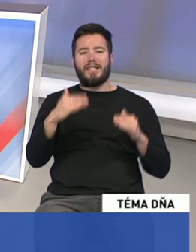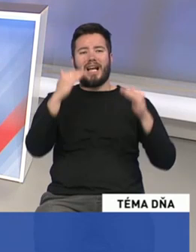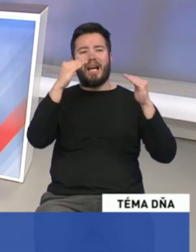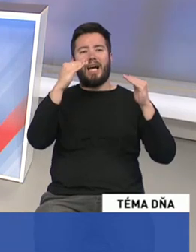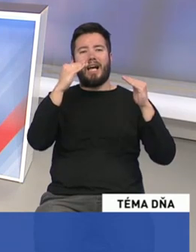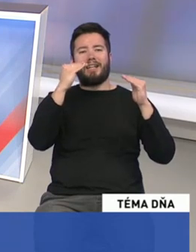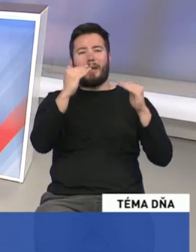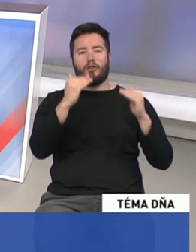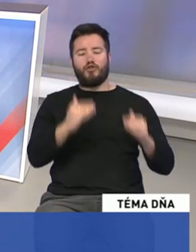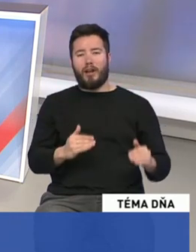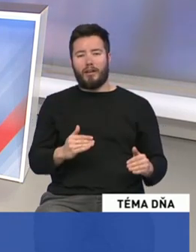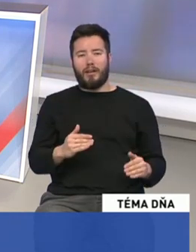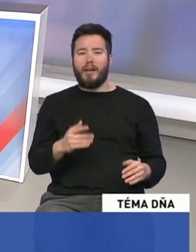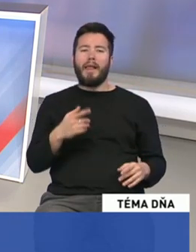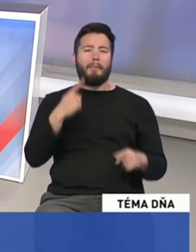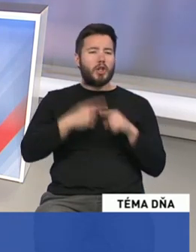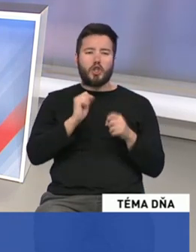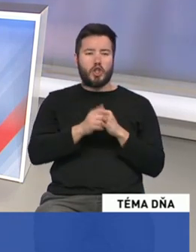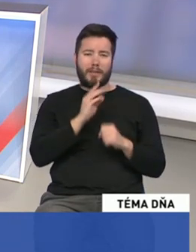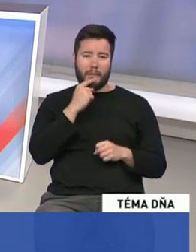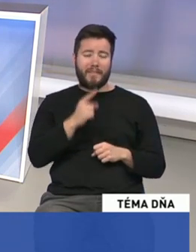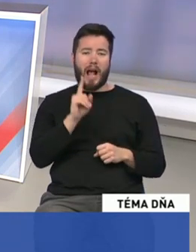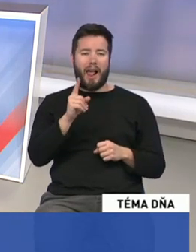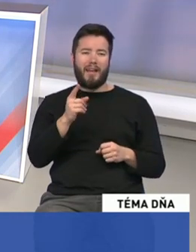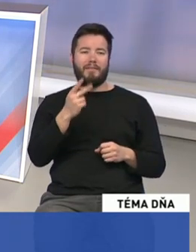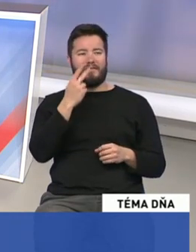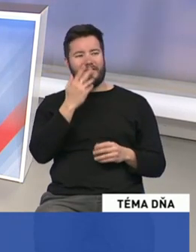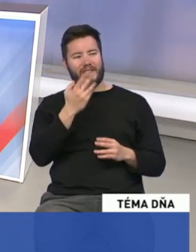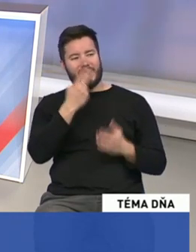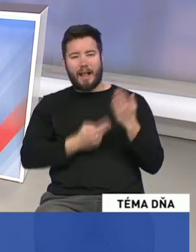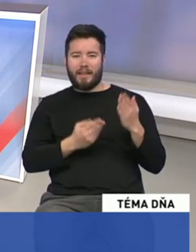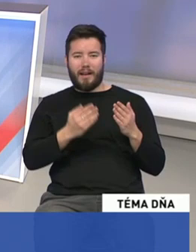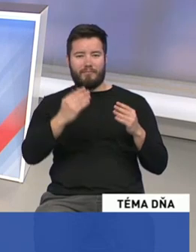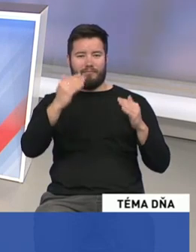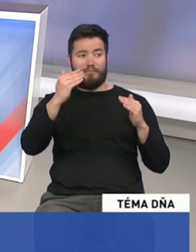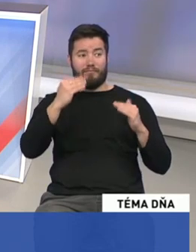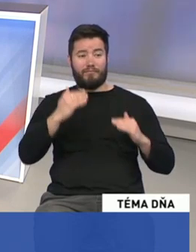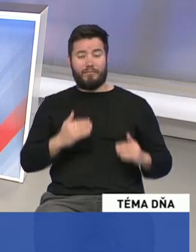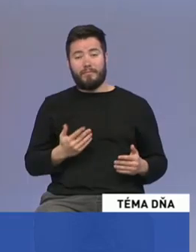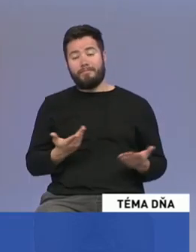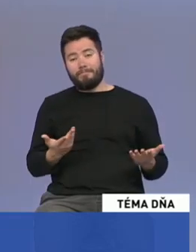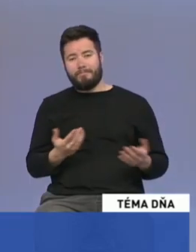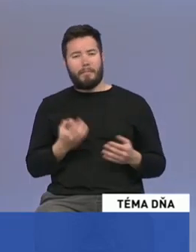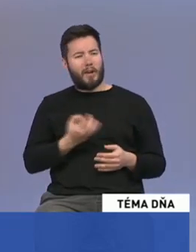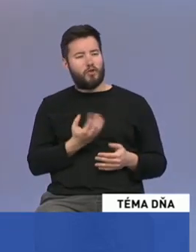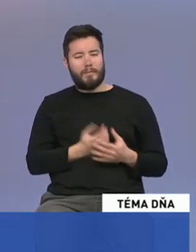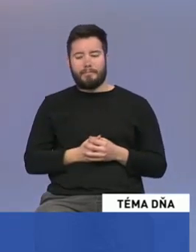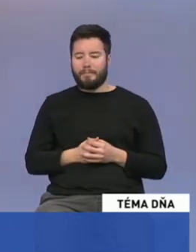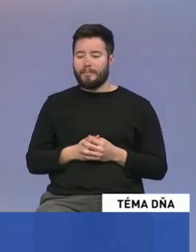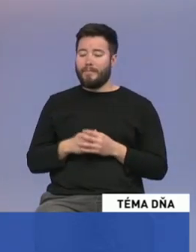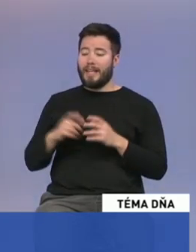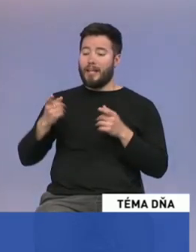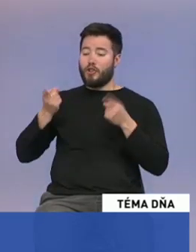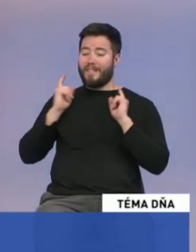iných, o opak, o iných číslach. Prečo je to tak? Predaktor, Slovenská národná strana sa naozaj môže pochváliť možno prvýkrát